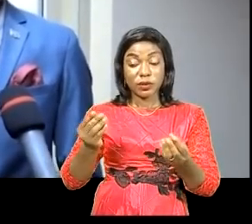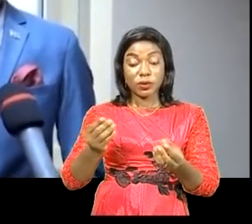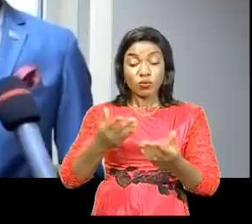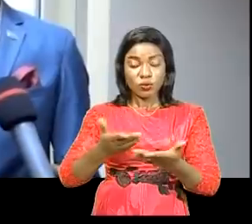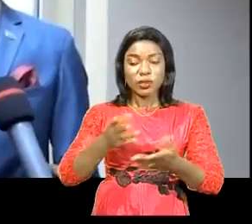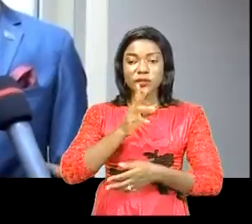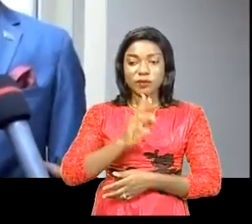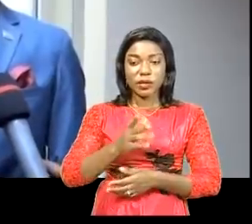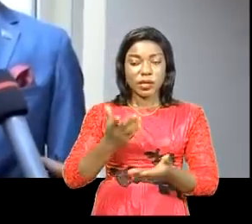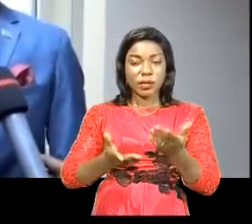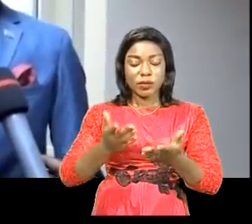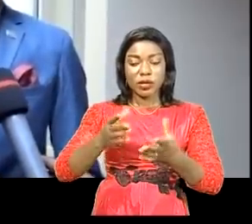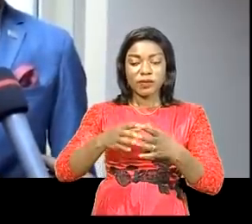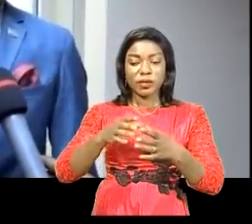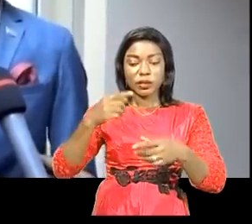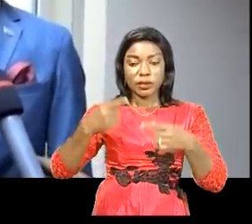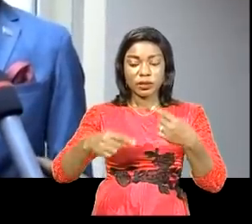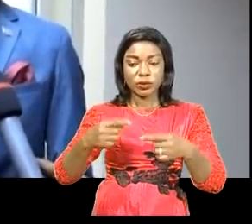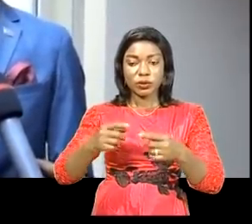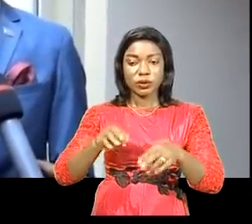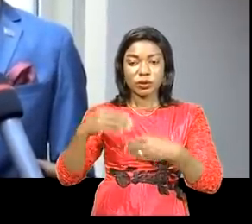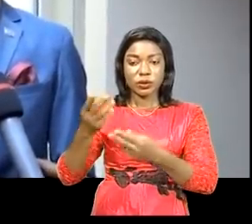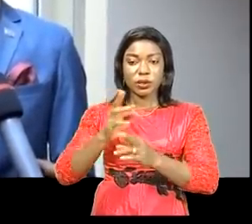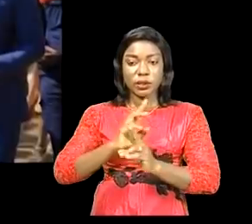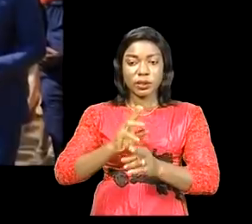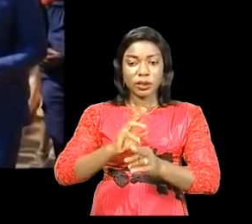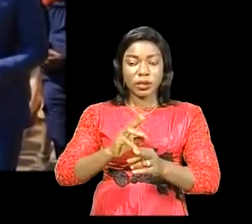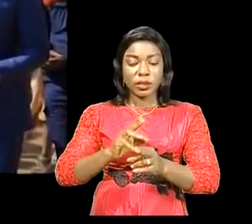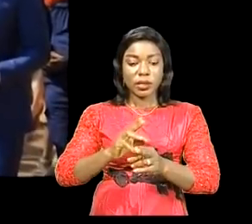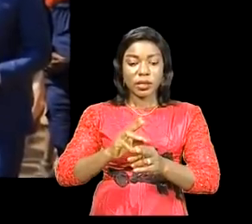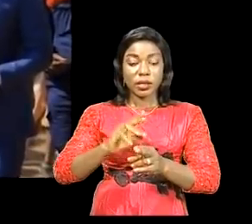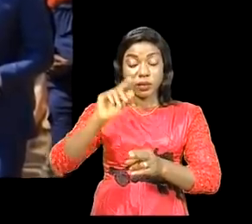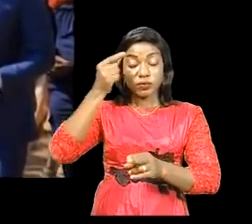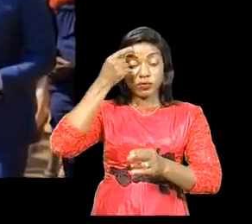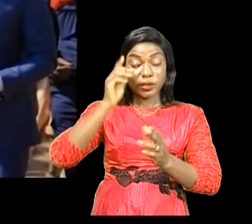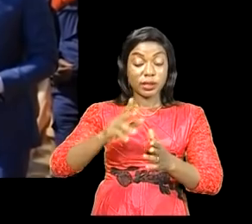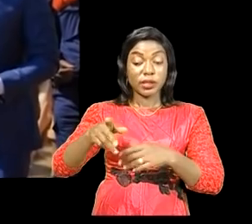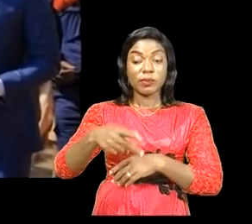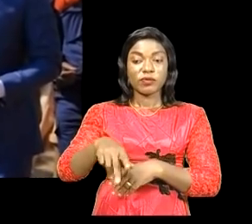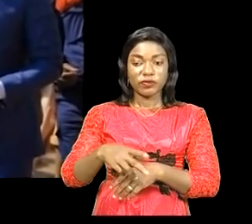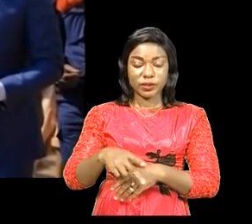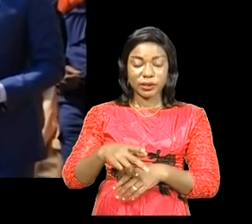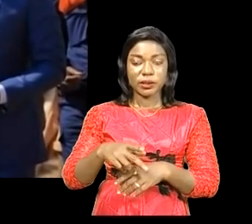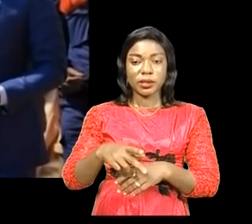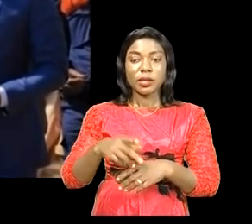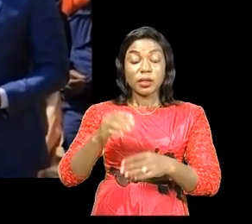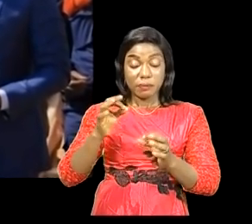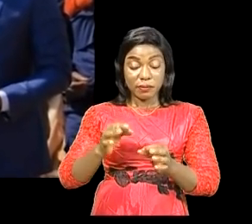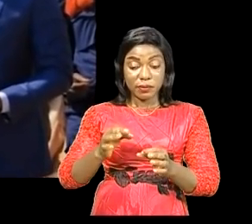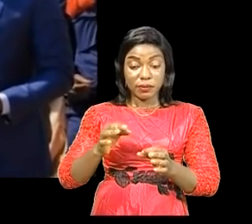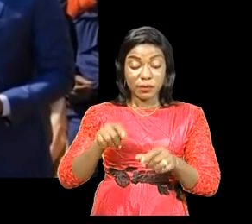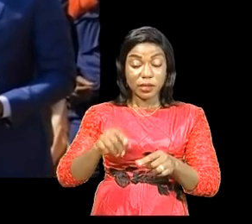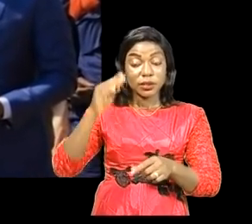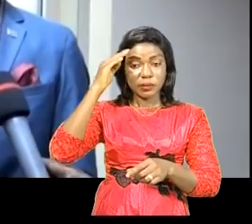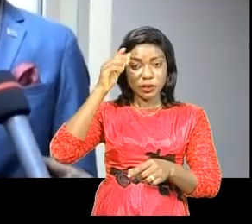'en rapport avec nos discussions, j'ai fait rapport à son excellence, monsieur le gouverneur de la province. Et je pense que c'est